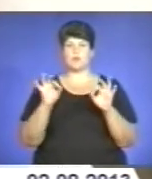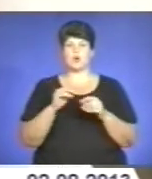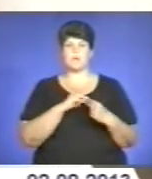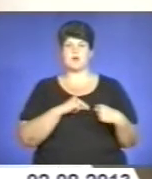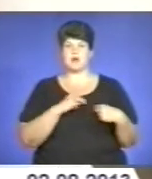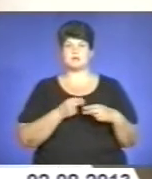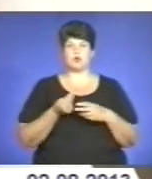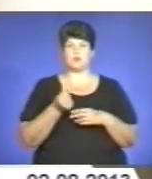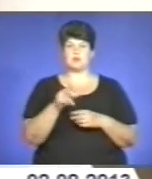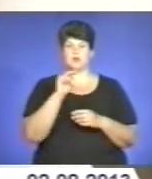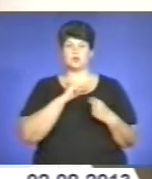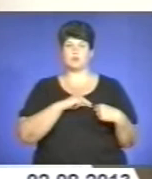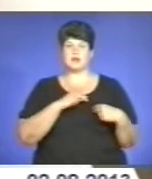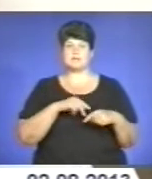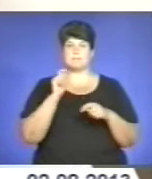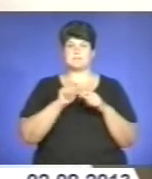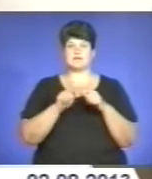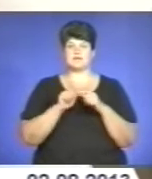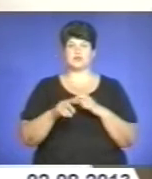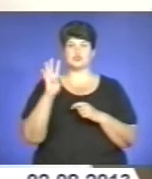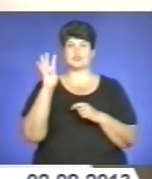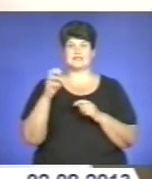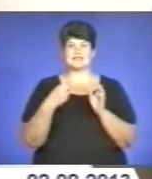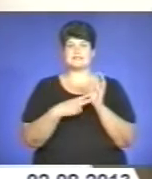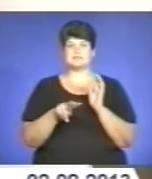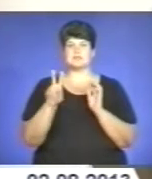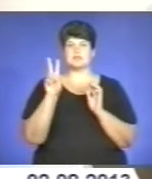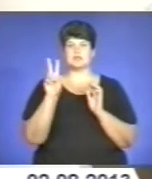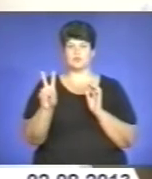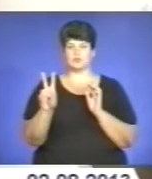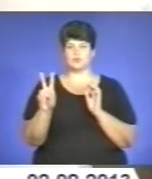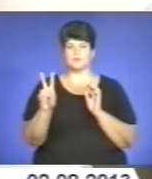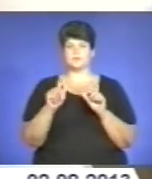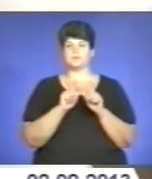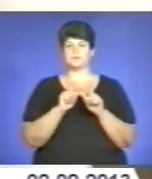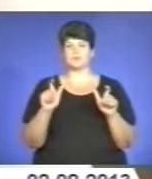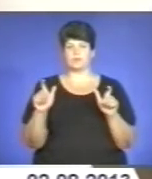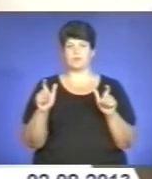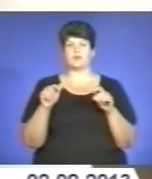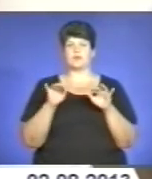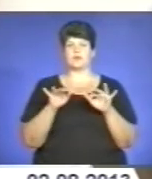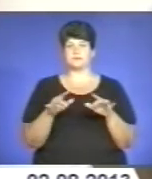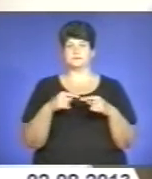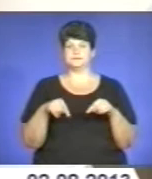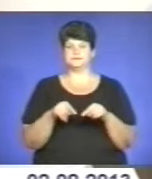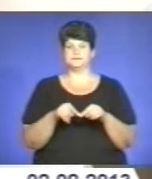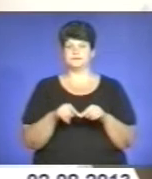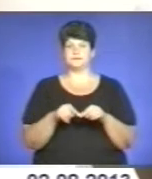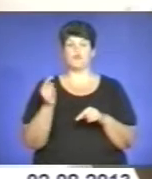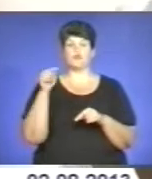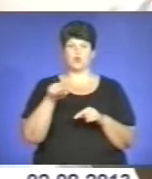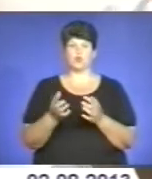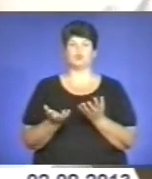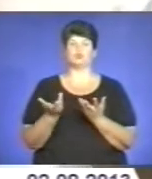оплату праці перевірено на 472 суб'єктах господарської діяльності області. В тому